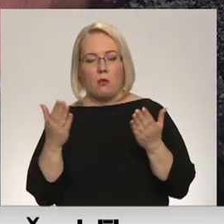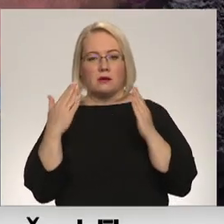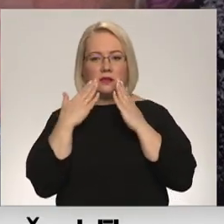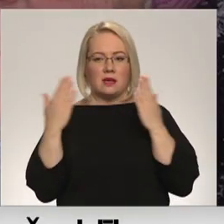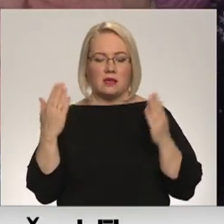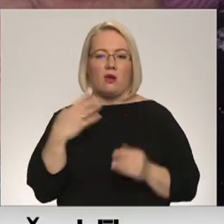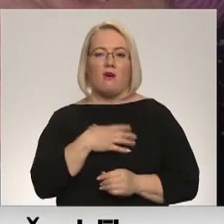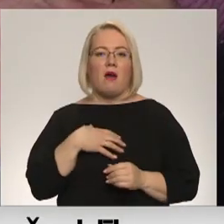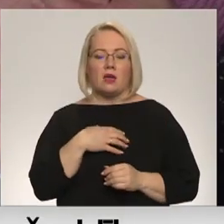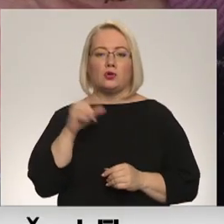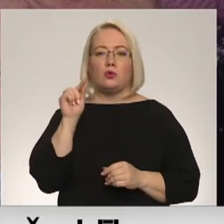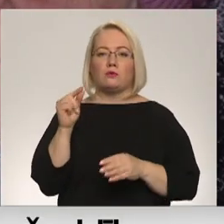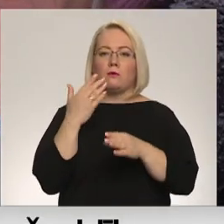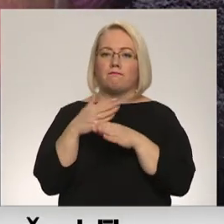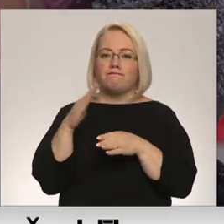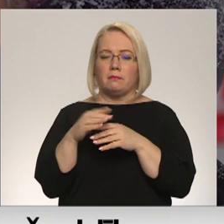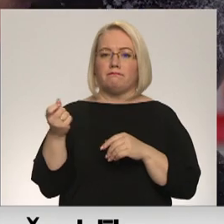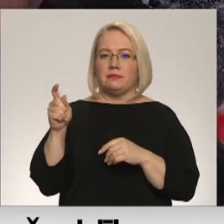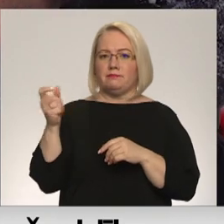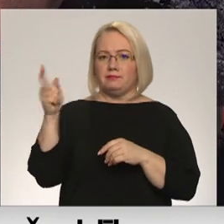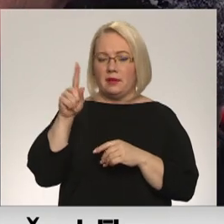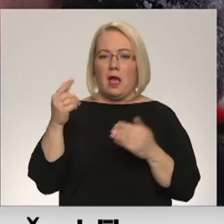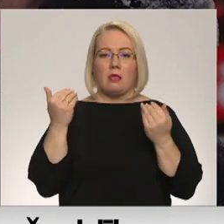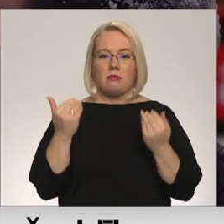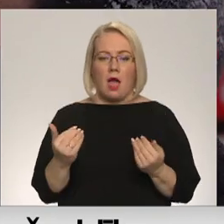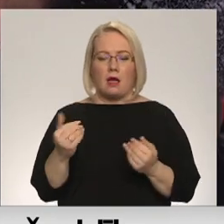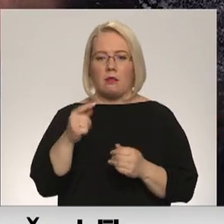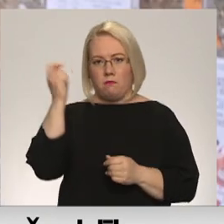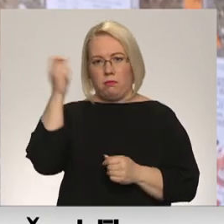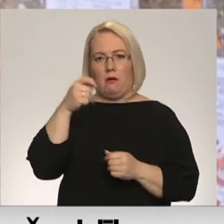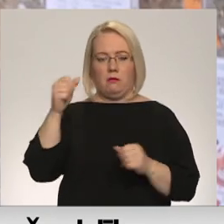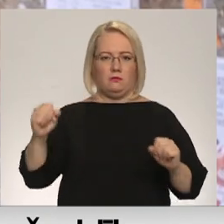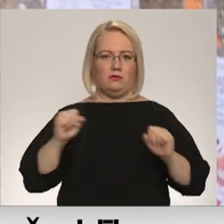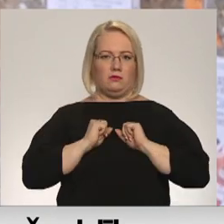Vajadzēja vismaz pakāpeniski paaugstināt. Tagad kā sitiens pa galvu.